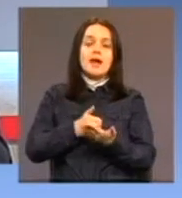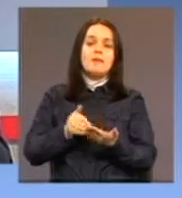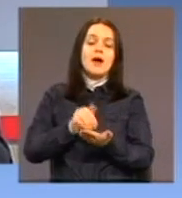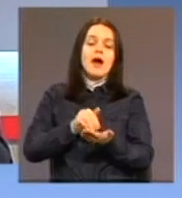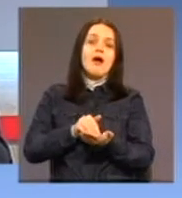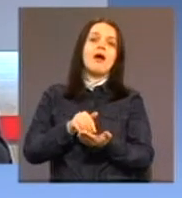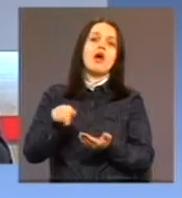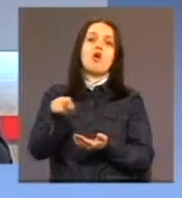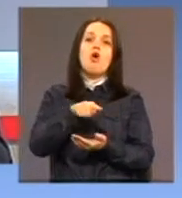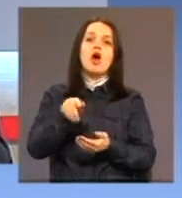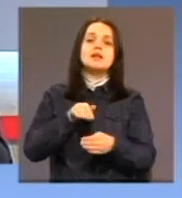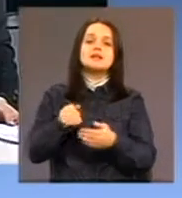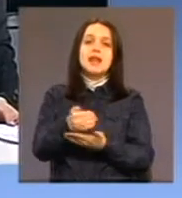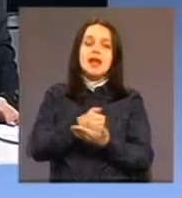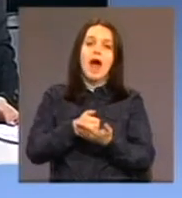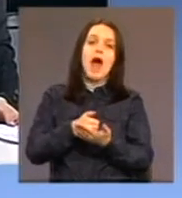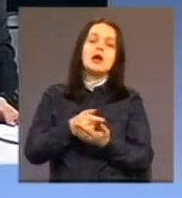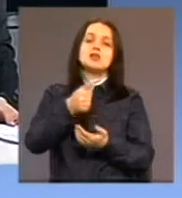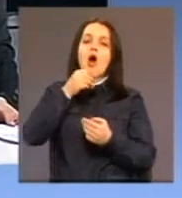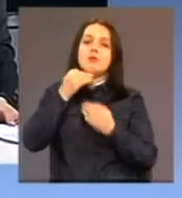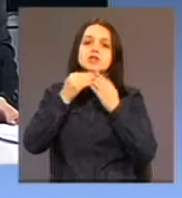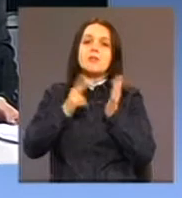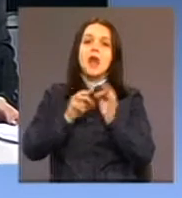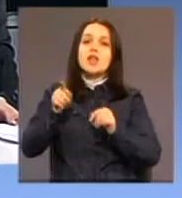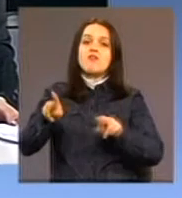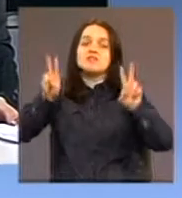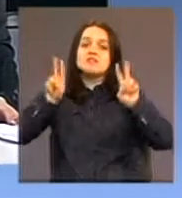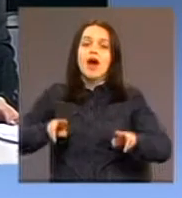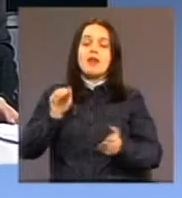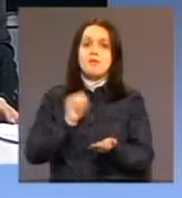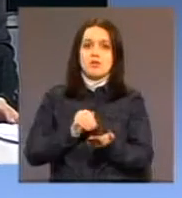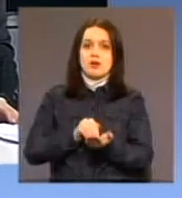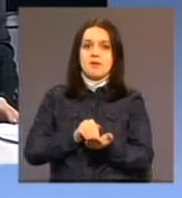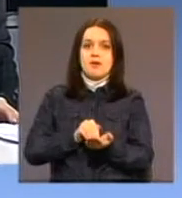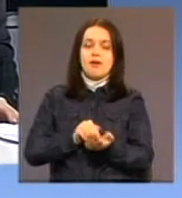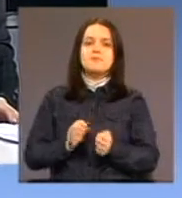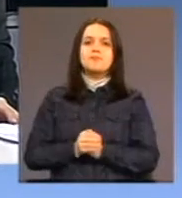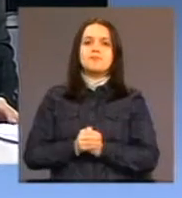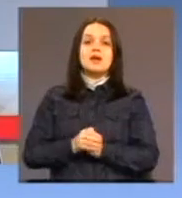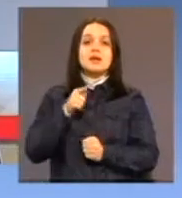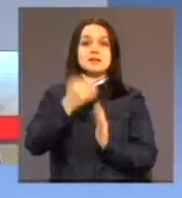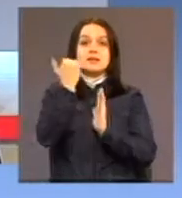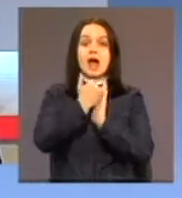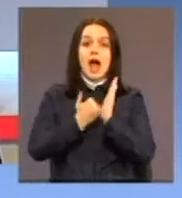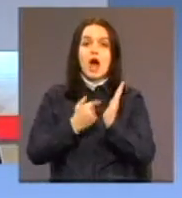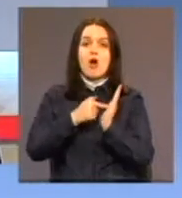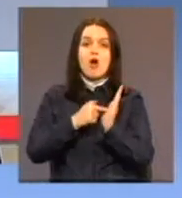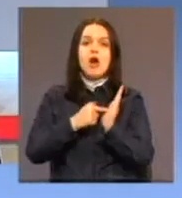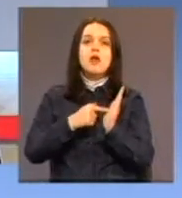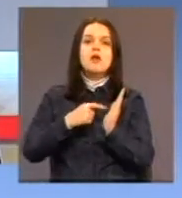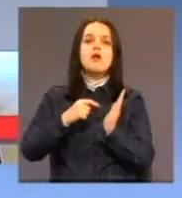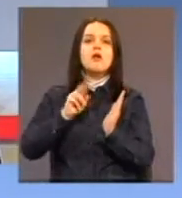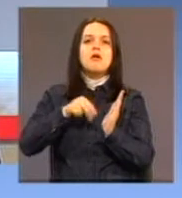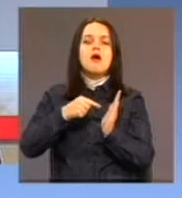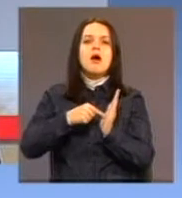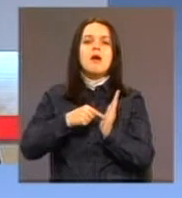potrebe. U tom kontekstu zakon, dakle, predviđa i određena kriterija kako